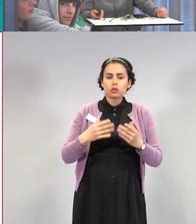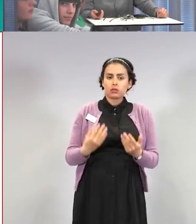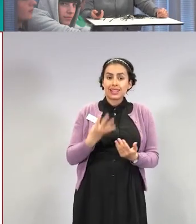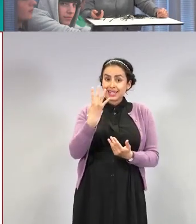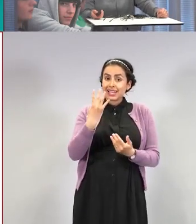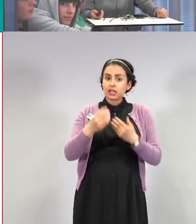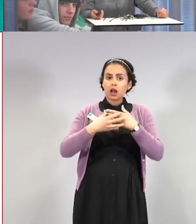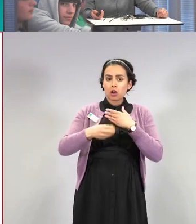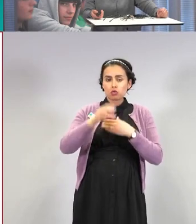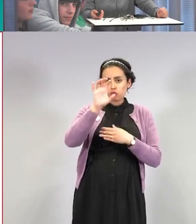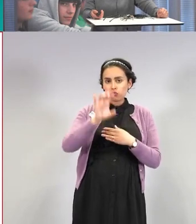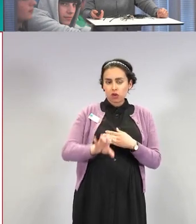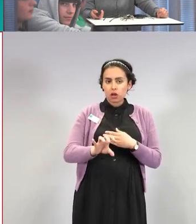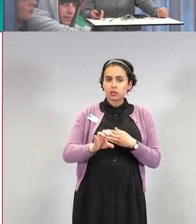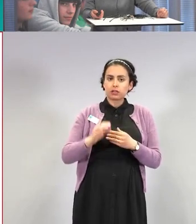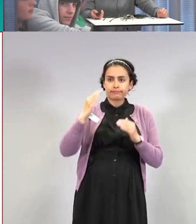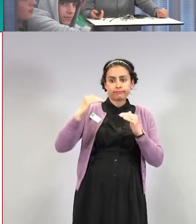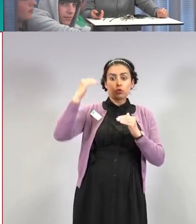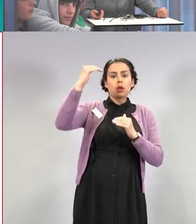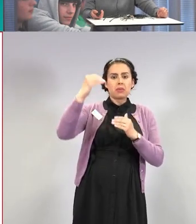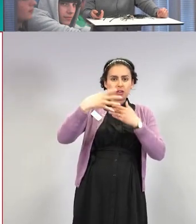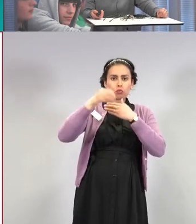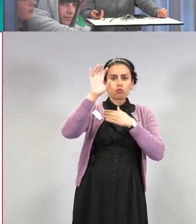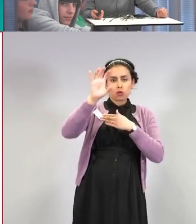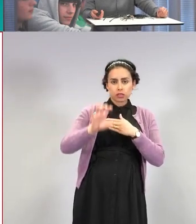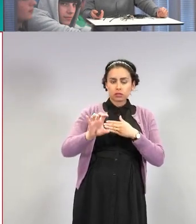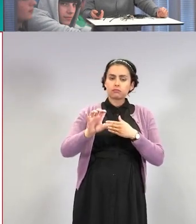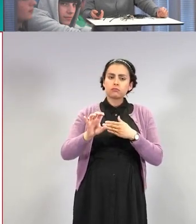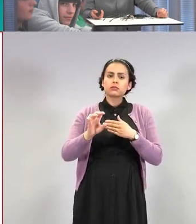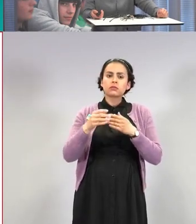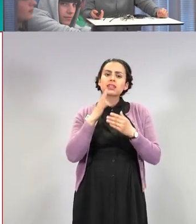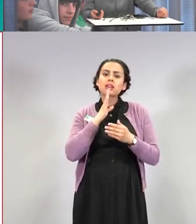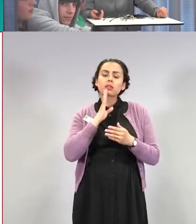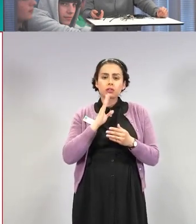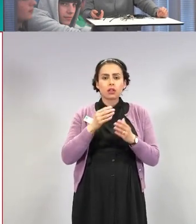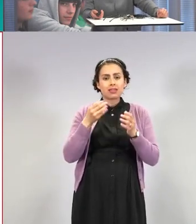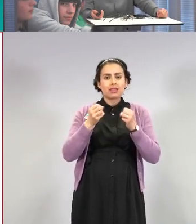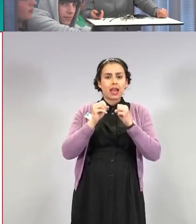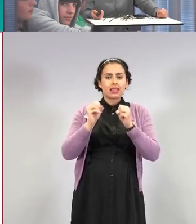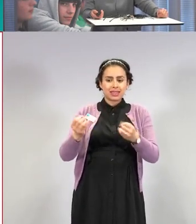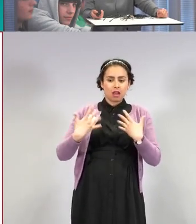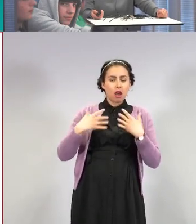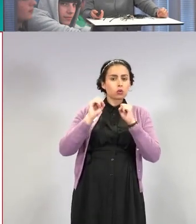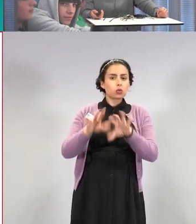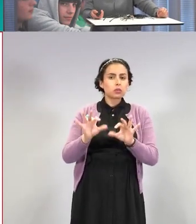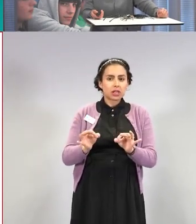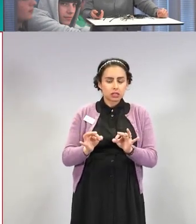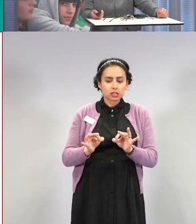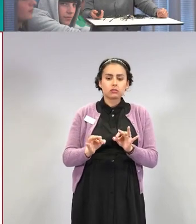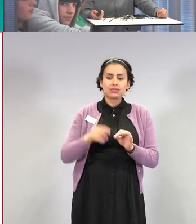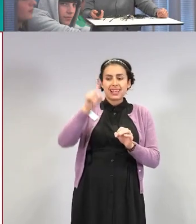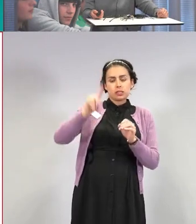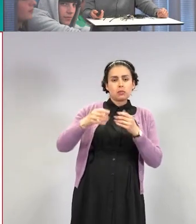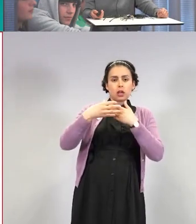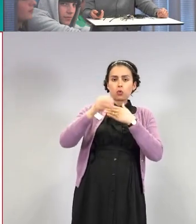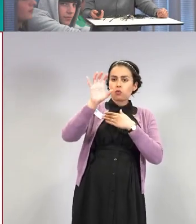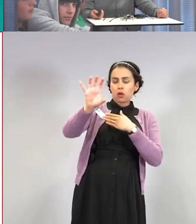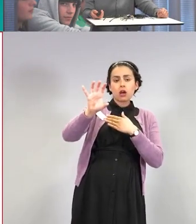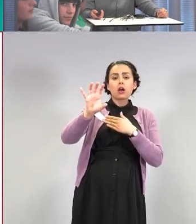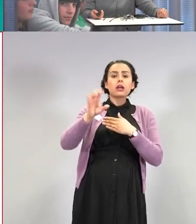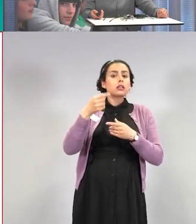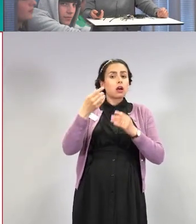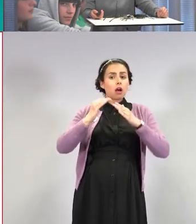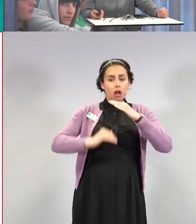ylemmät kuvaavat tartuntoja. Ensimmäisessä kuvassa ylhäällä on kaikkien niiden tartunnat, jotka ovat alle 50